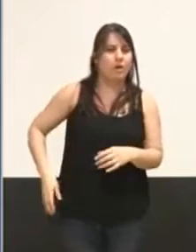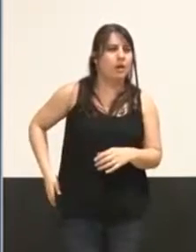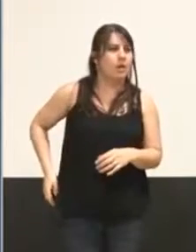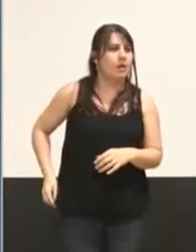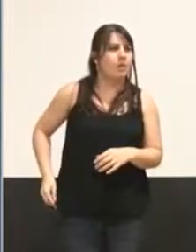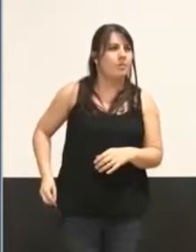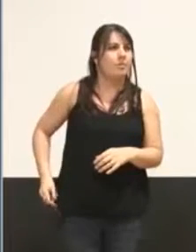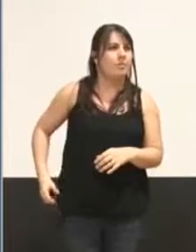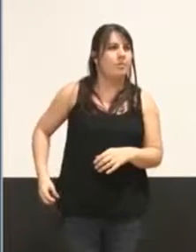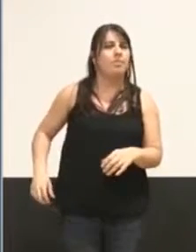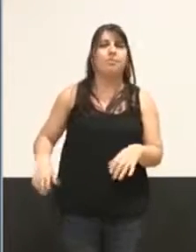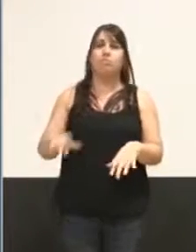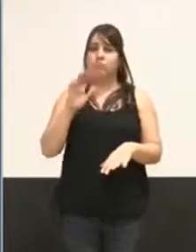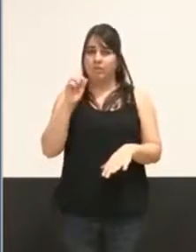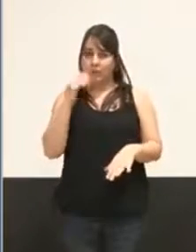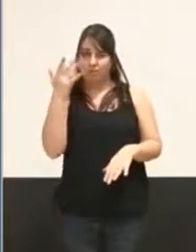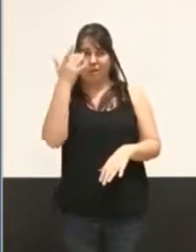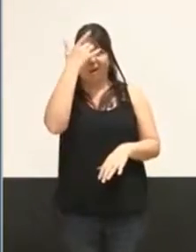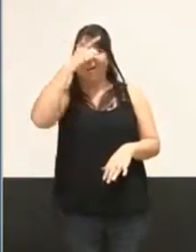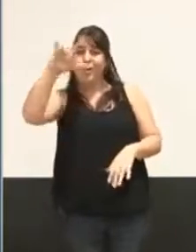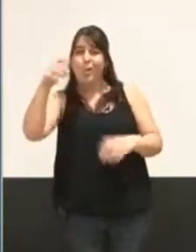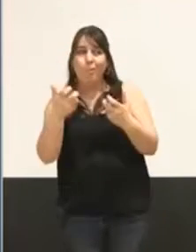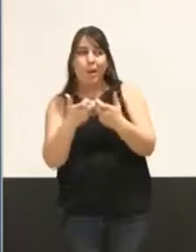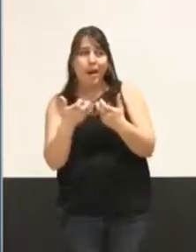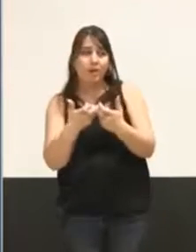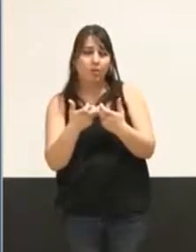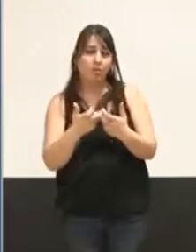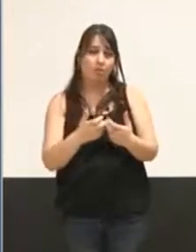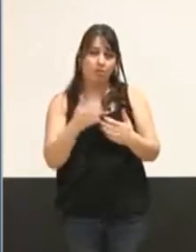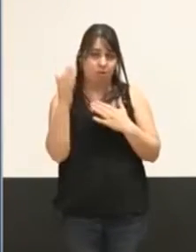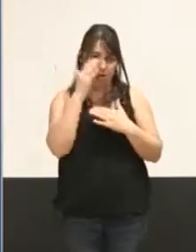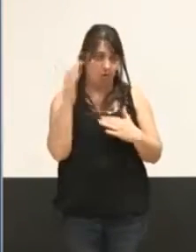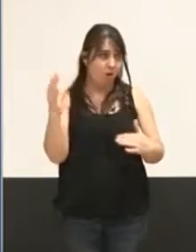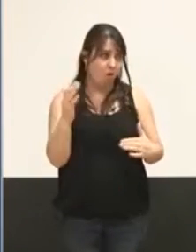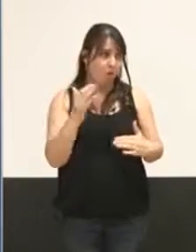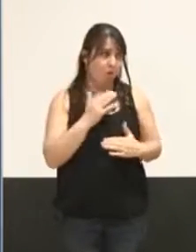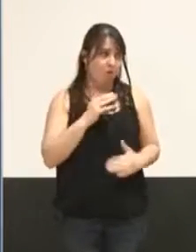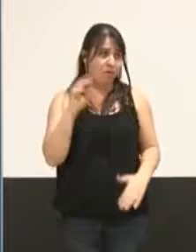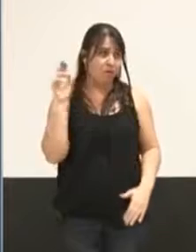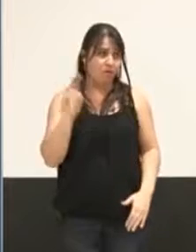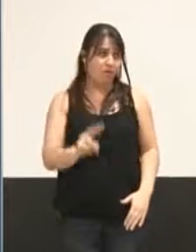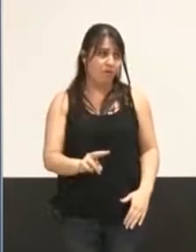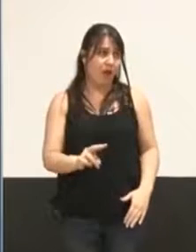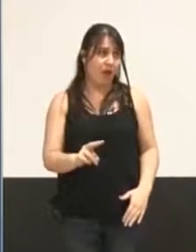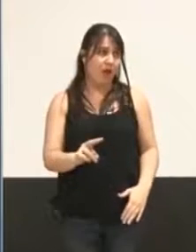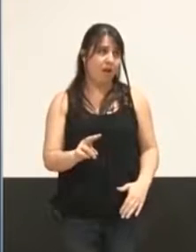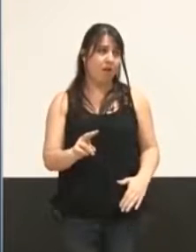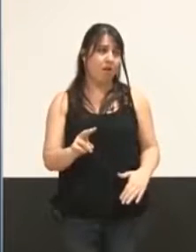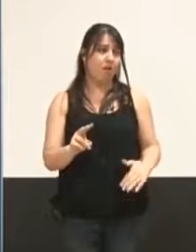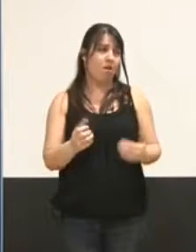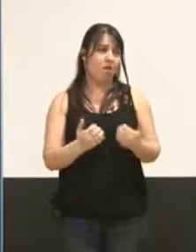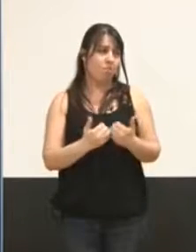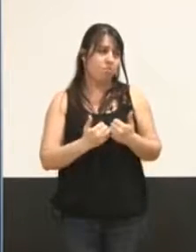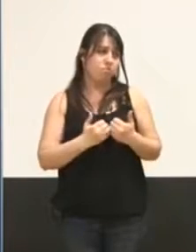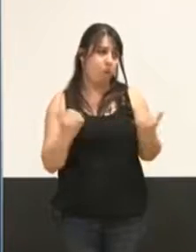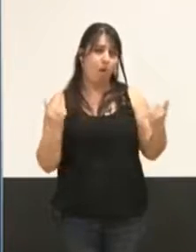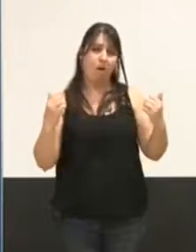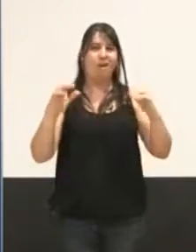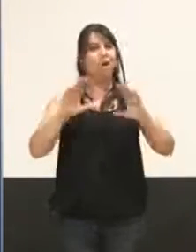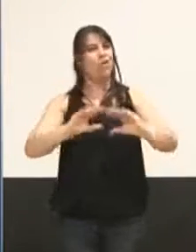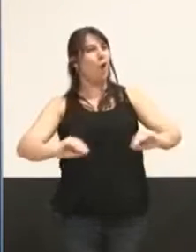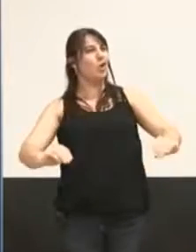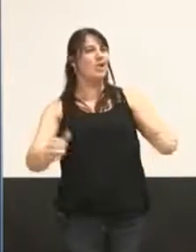Et ces dossiers ont vu le jour, comme à Lyon, croyez-moi, absolument pas dans la concorde et la tranquillité.